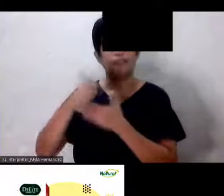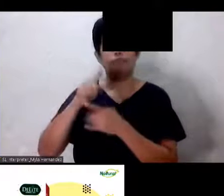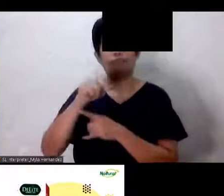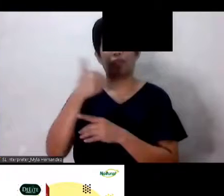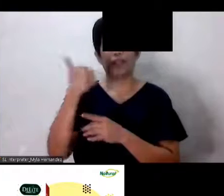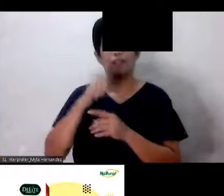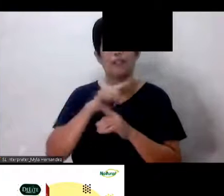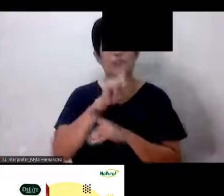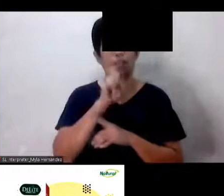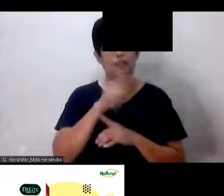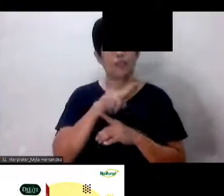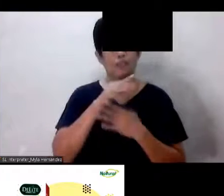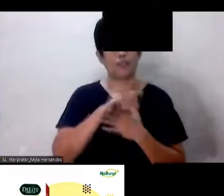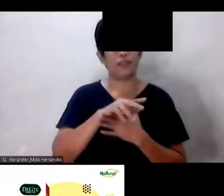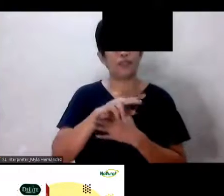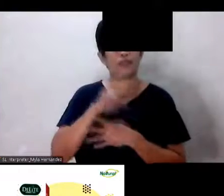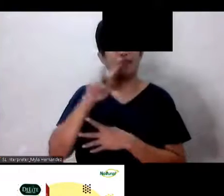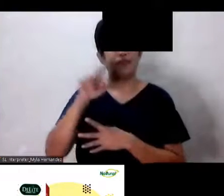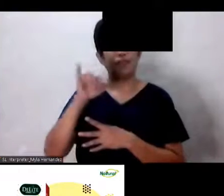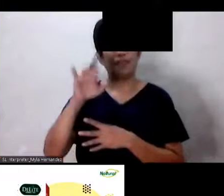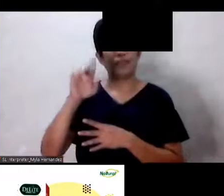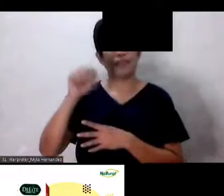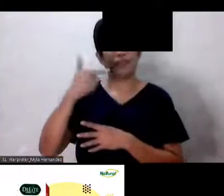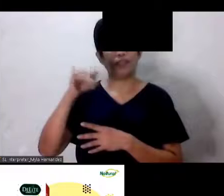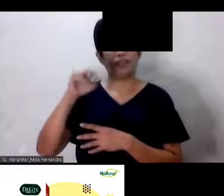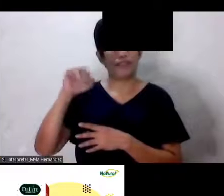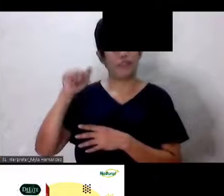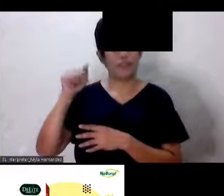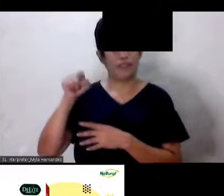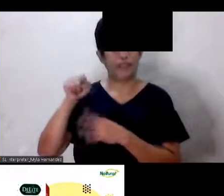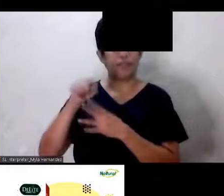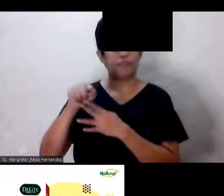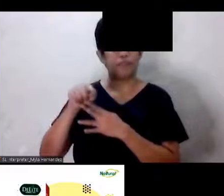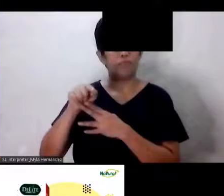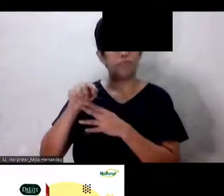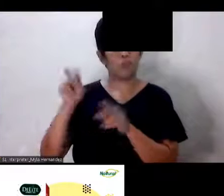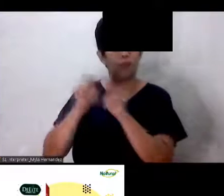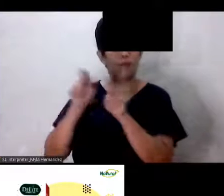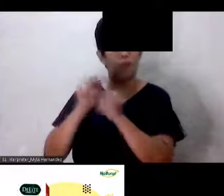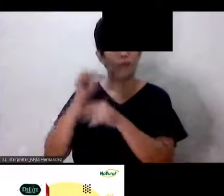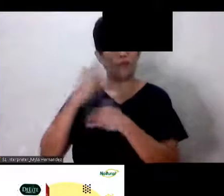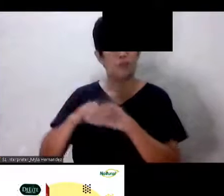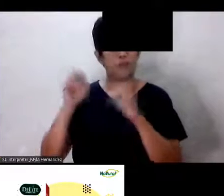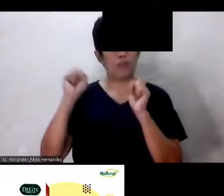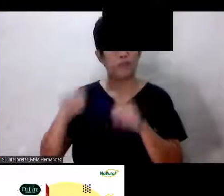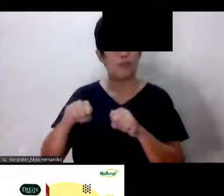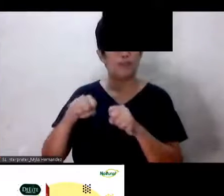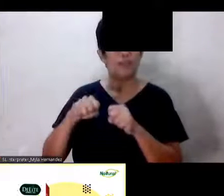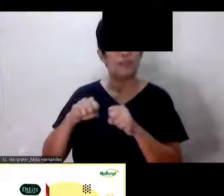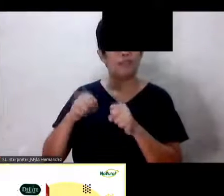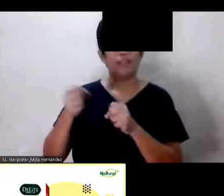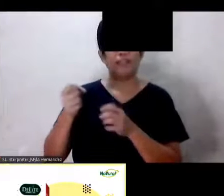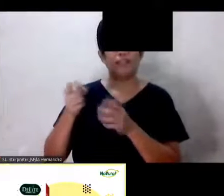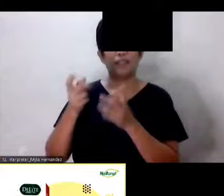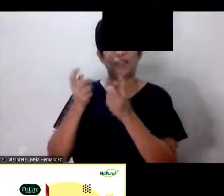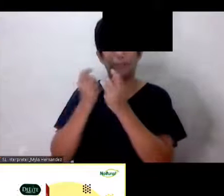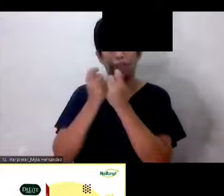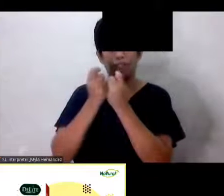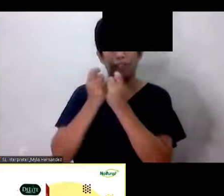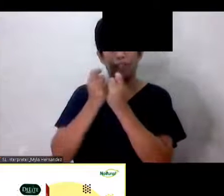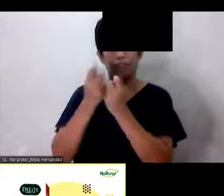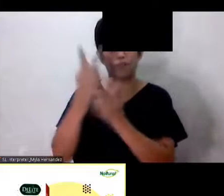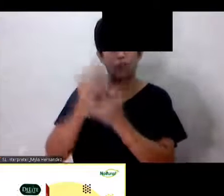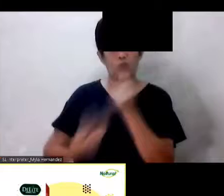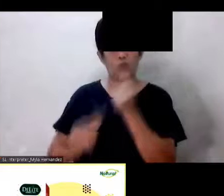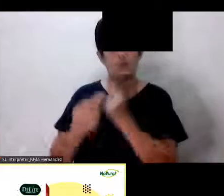Normal po ang dugo ko Pwede po bang Sabay inumin Ang Guya Max At Turmerica Yes, pwede po Ang